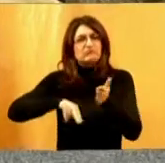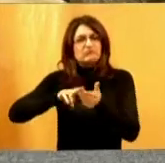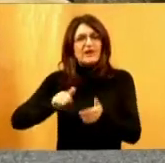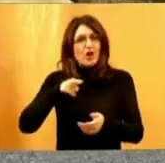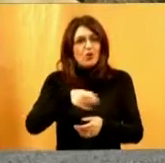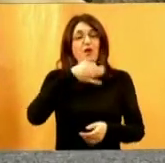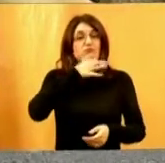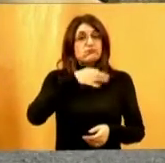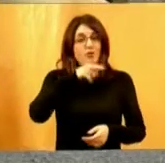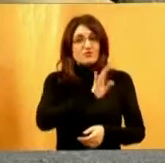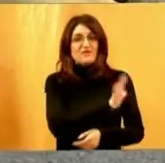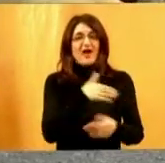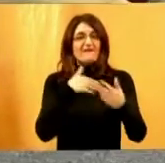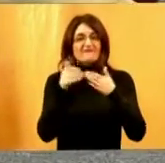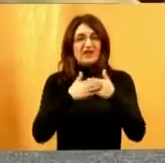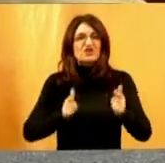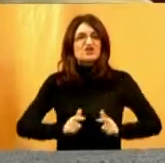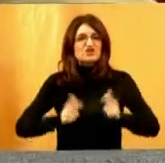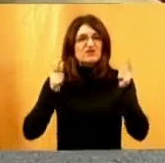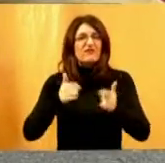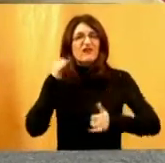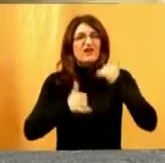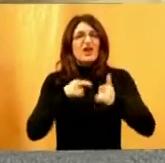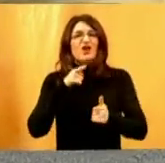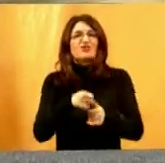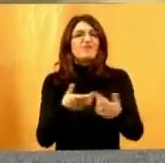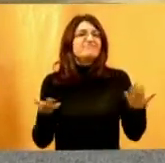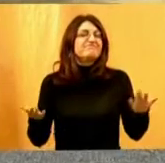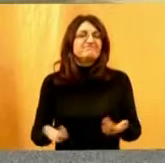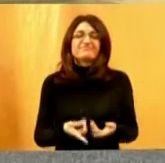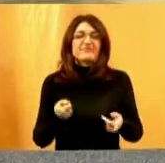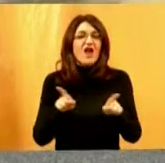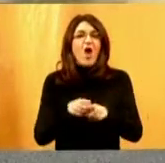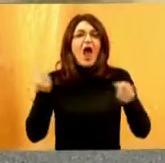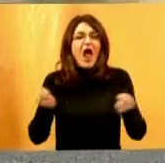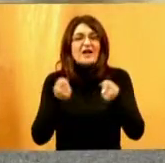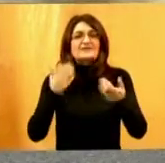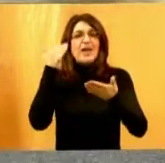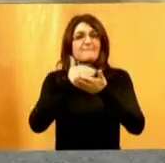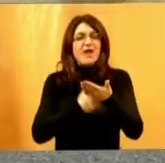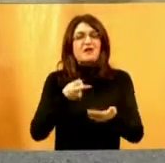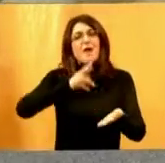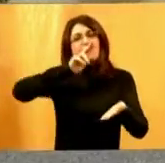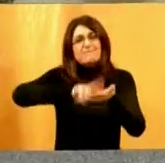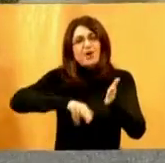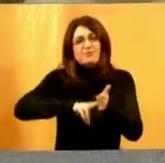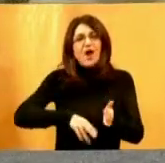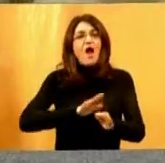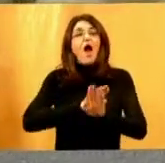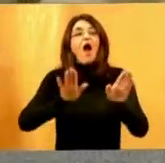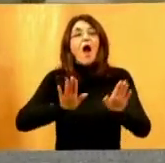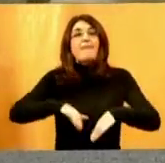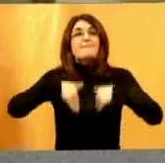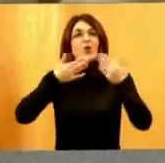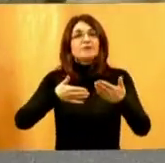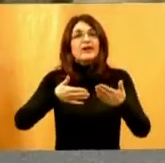poboljšava kvalitetu življenja ili su to uvijek rezolucije neke, akcijski planovi i sve što se potpiše, svi se zaletimo i